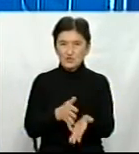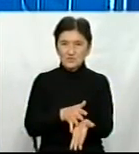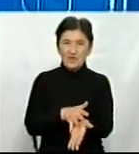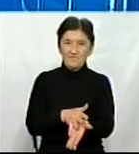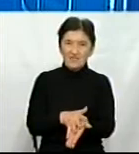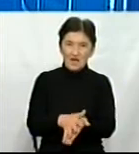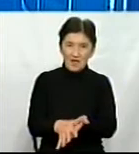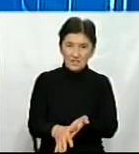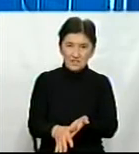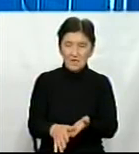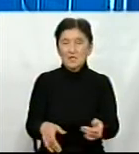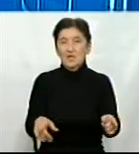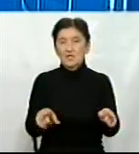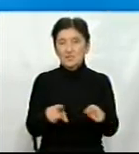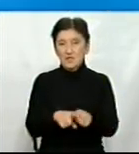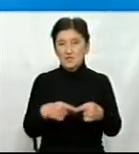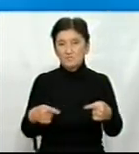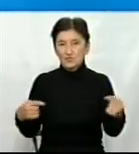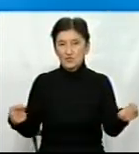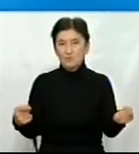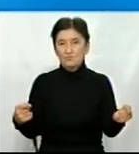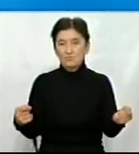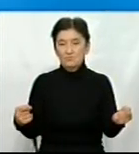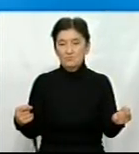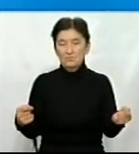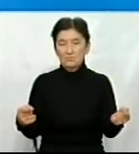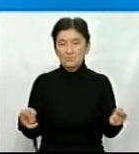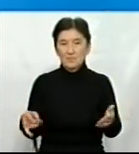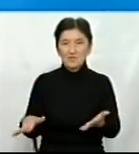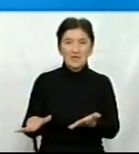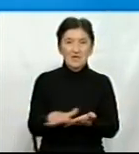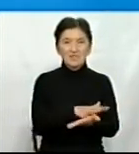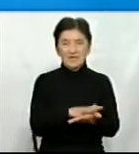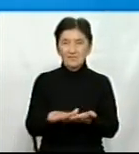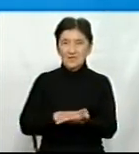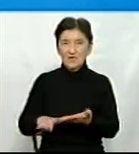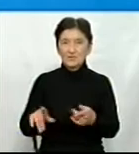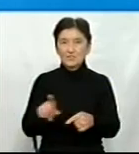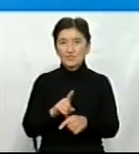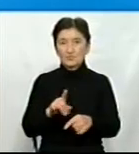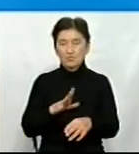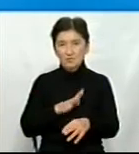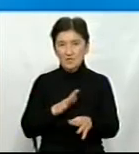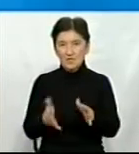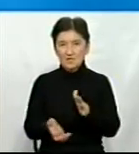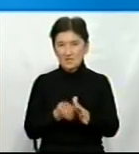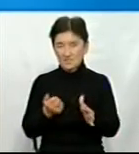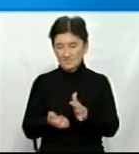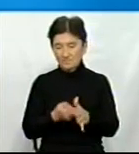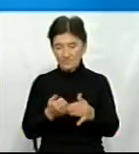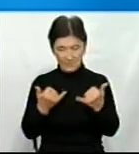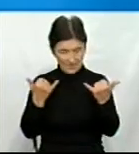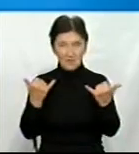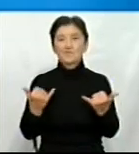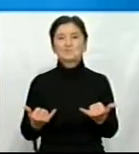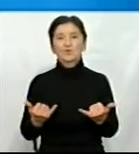виробництво. Таким чином, в певній мірі, зрівняти ті негативи, які були від недостатнього зволоження. Зараз